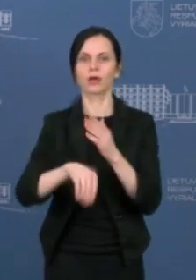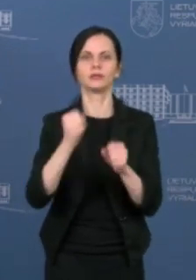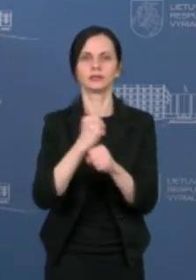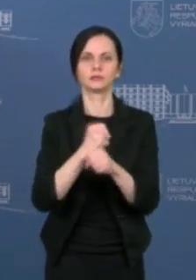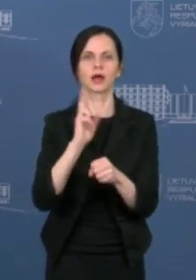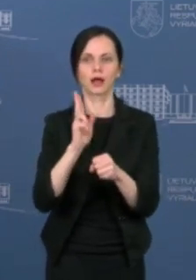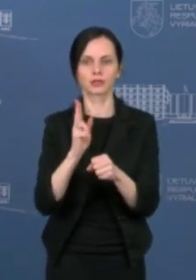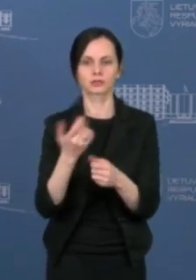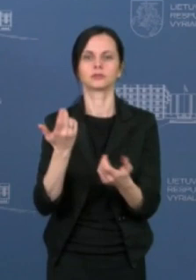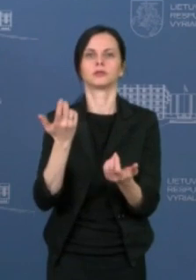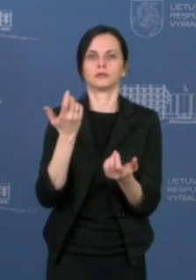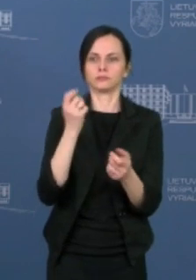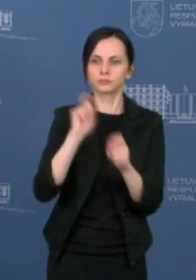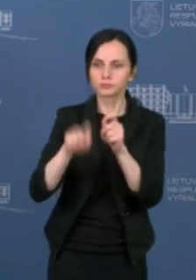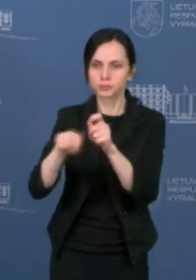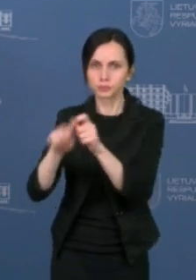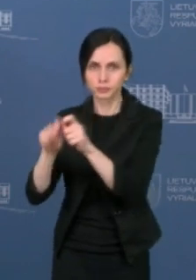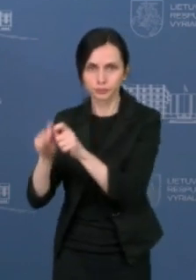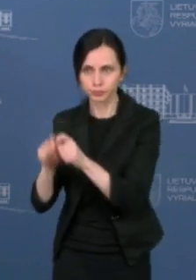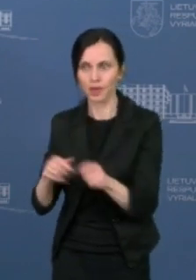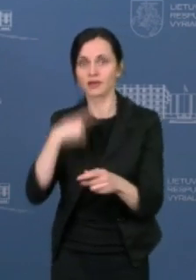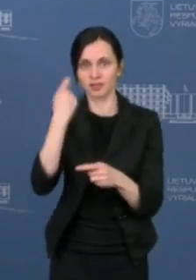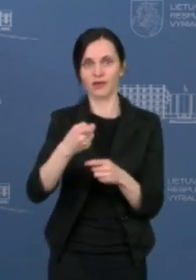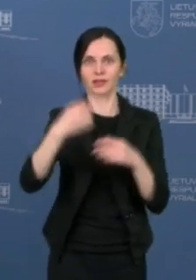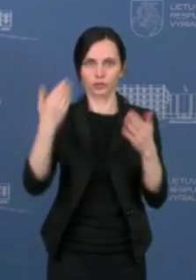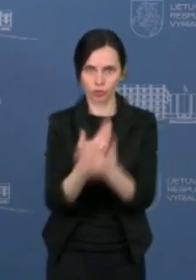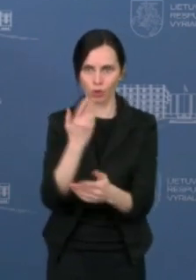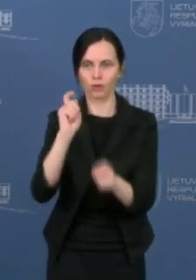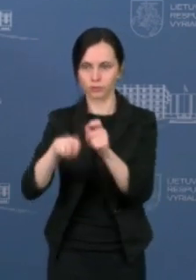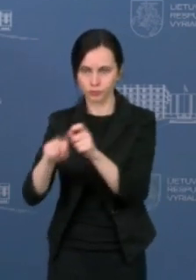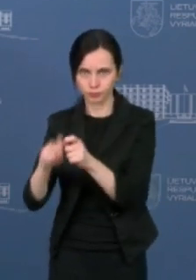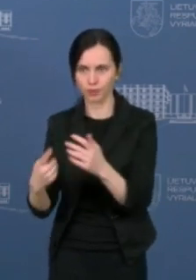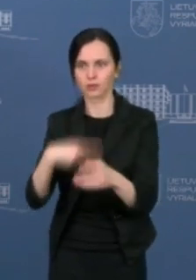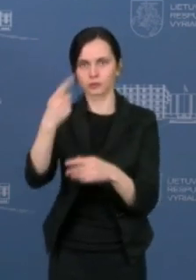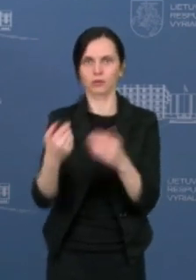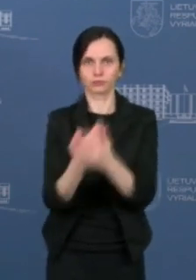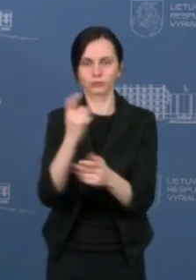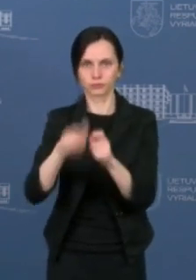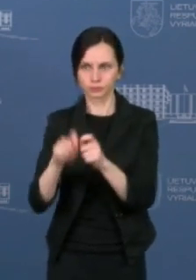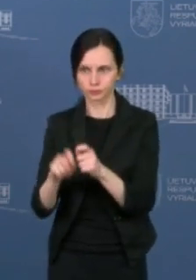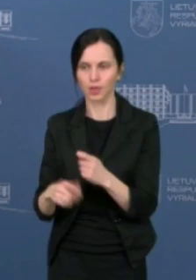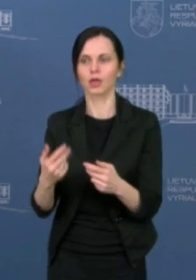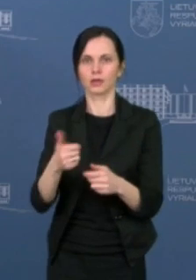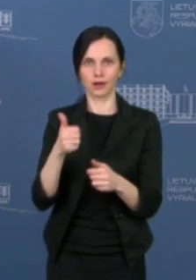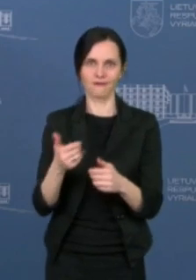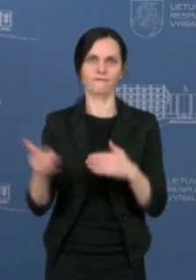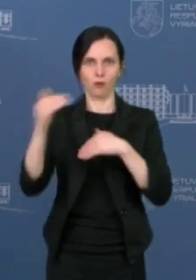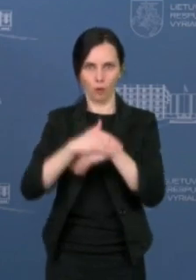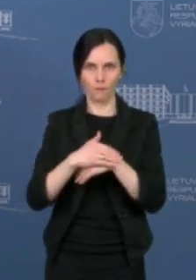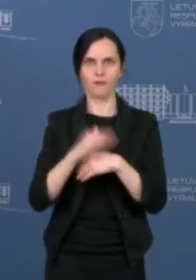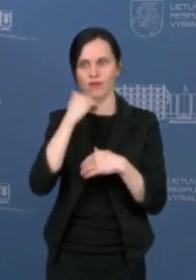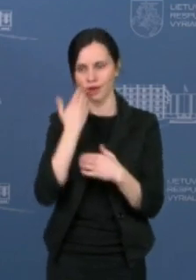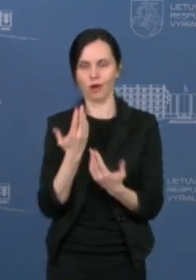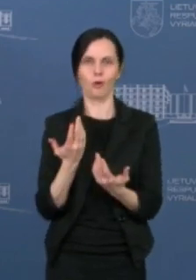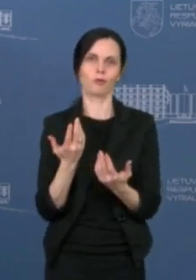kaup sąskaitas ir tada pretenduos į kompensaciją, būtent per mūsų invelio. Tai